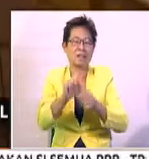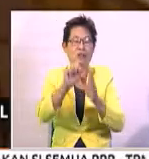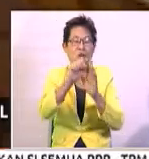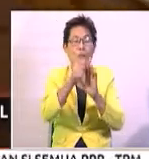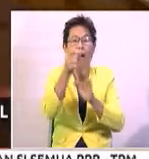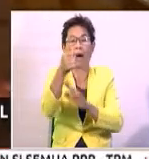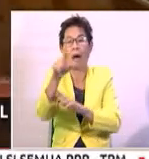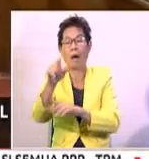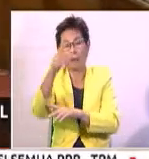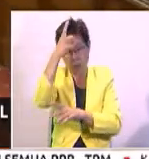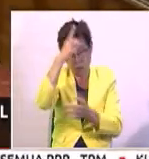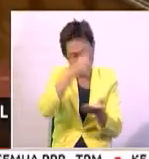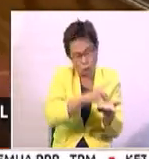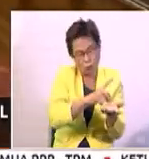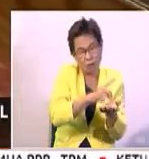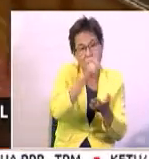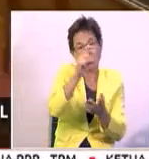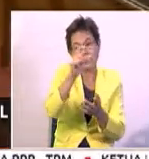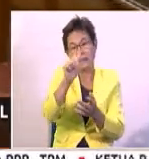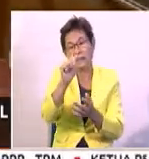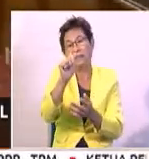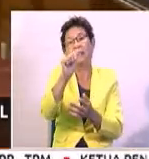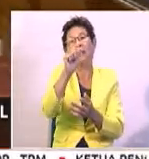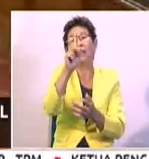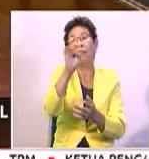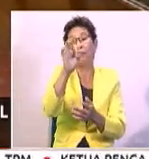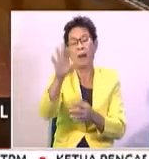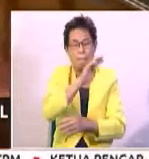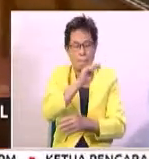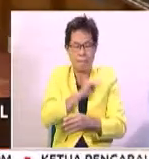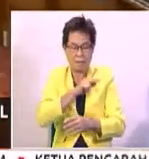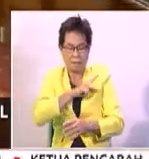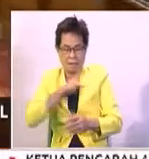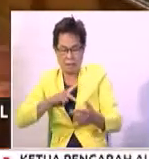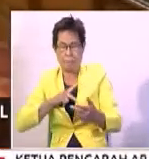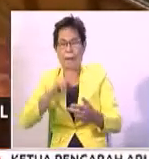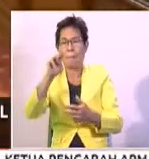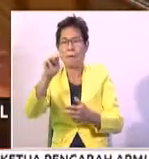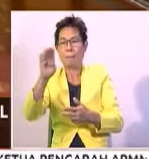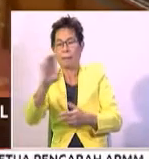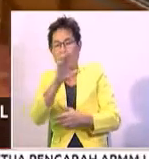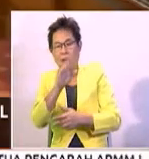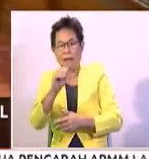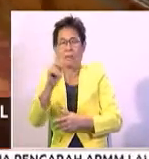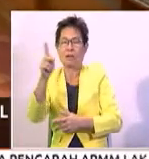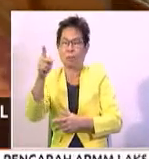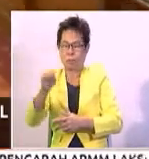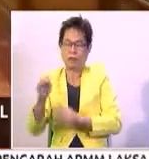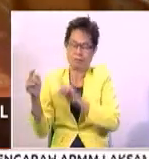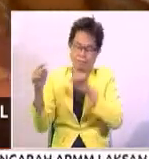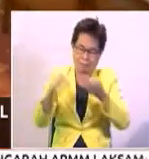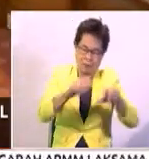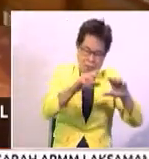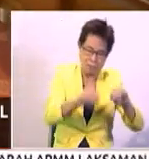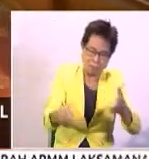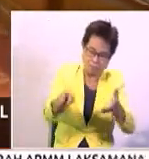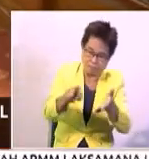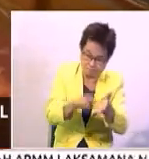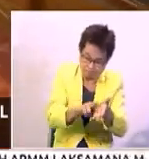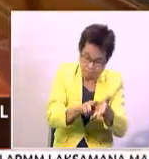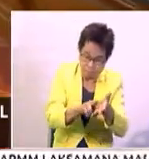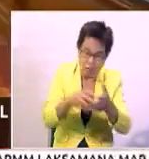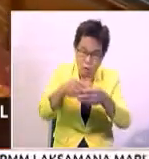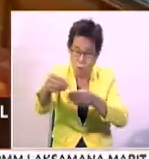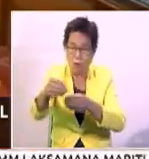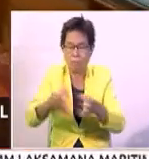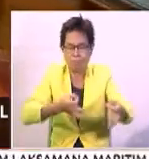Dr. Xavier Jayakumar, beberapa menteri kabinet, menteri besar dan ketua menteri. Menerusi kenyataan yang dikeluarkan